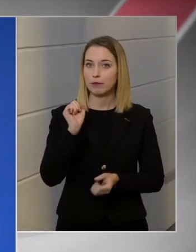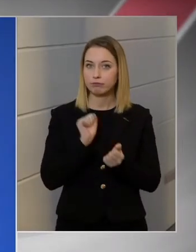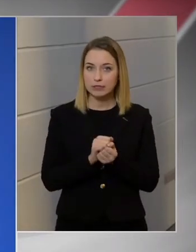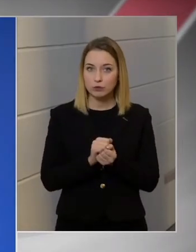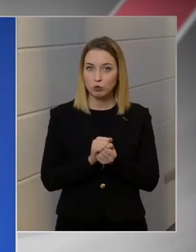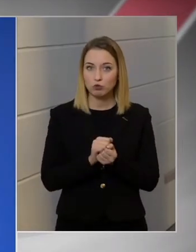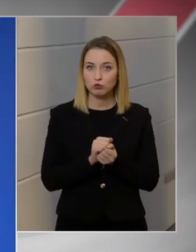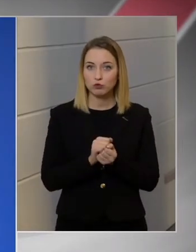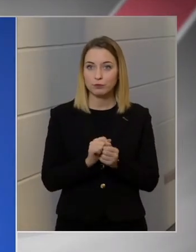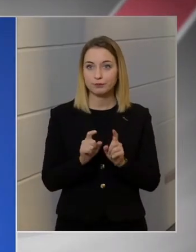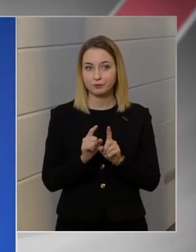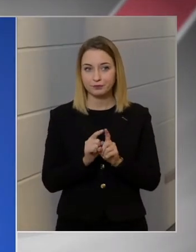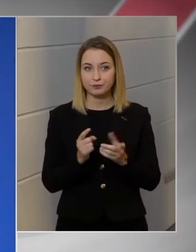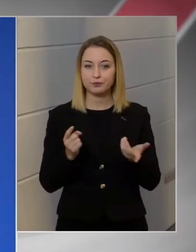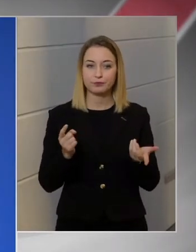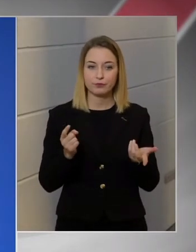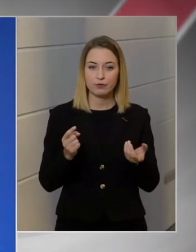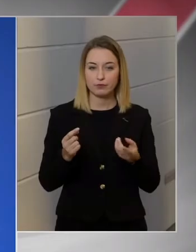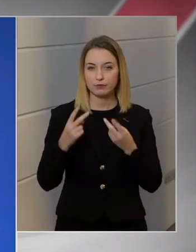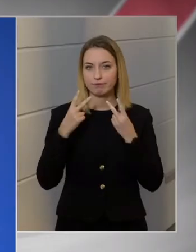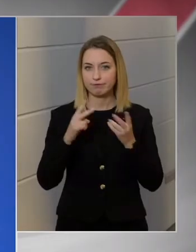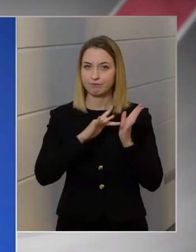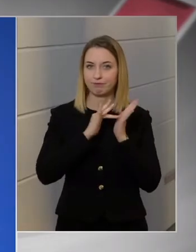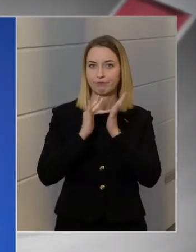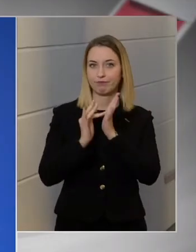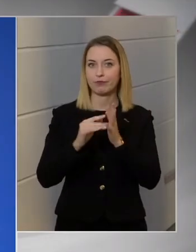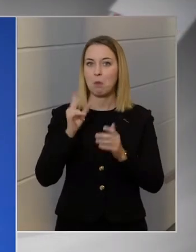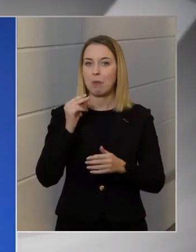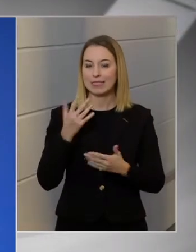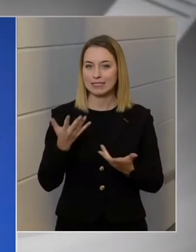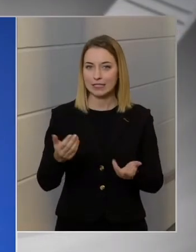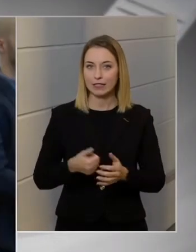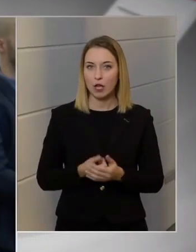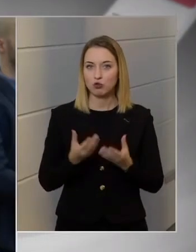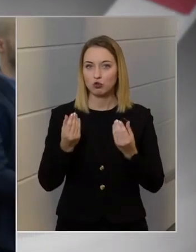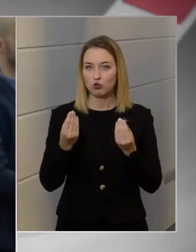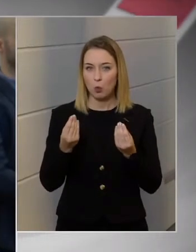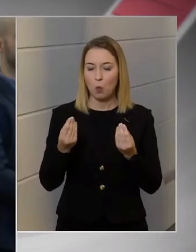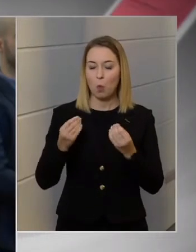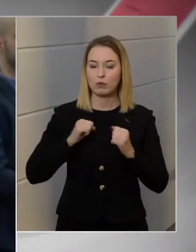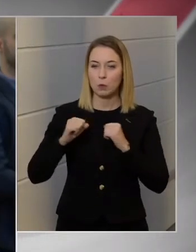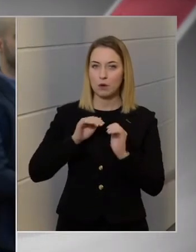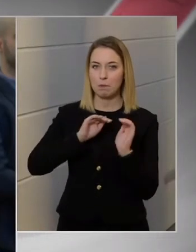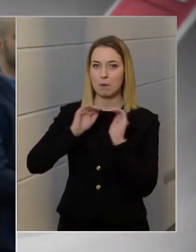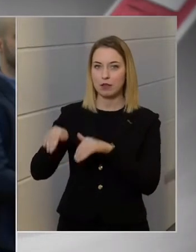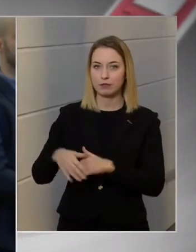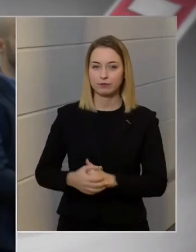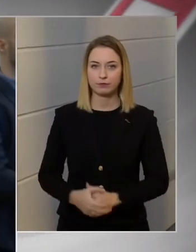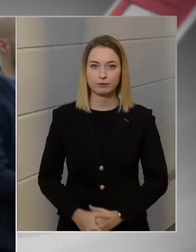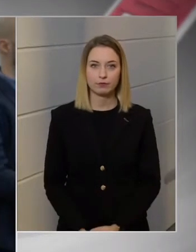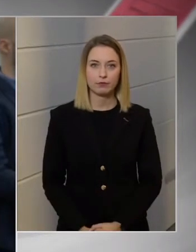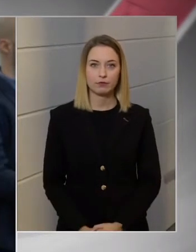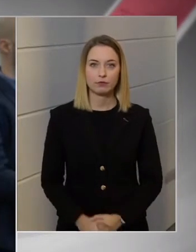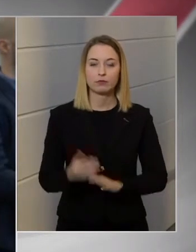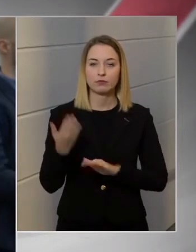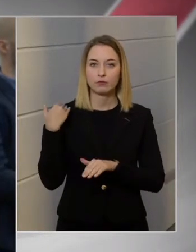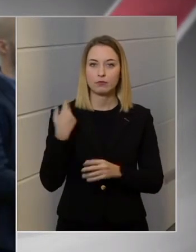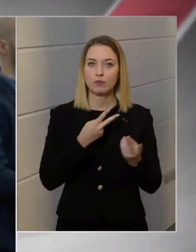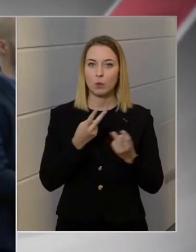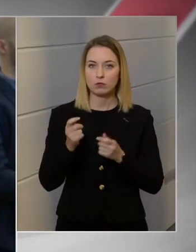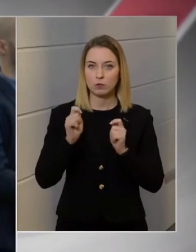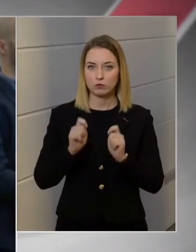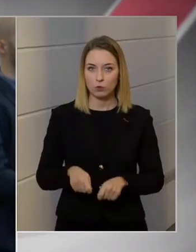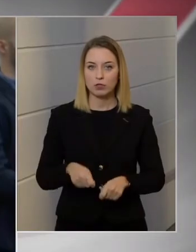biztos, hogy beszédes, hogy ennyien mentek el a kormányt támogatni. És végül nemrégen hozott egy döntést a